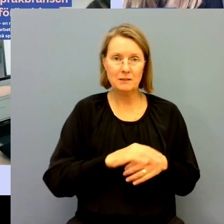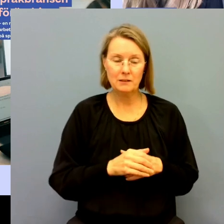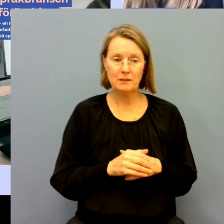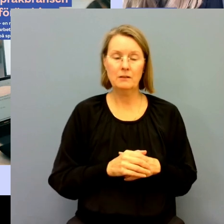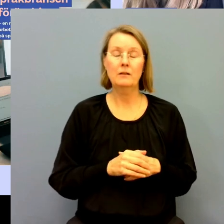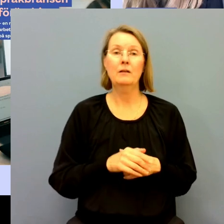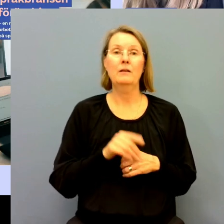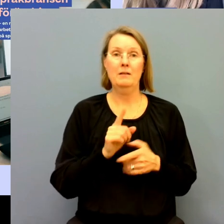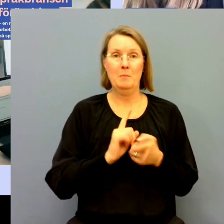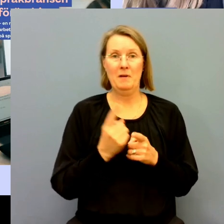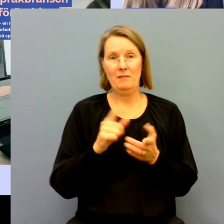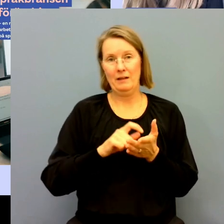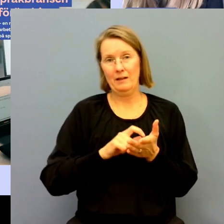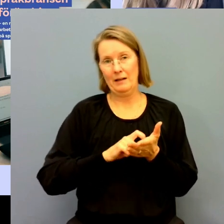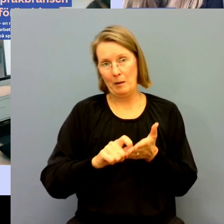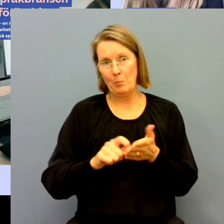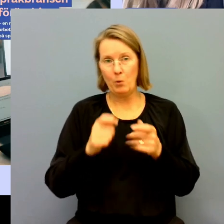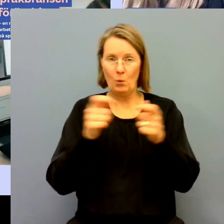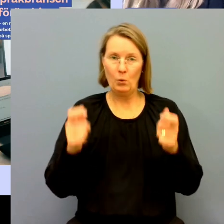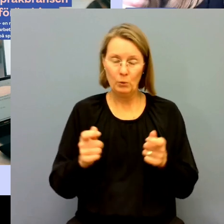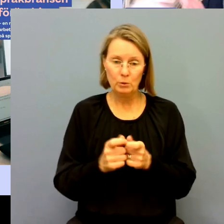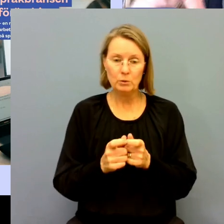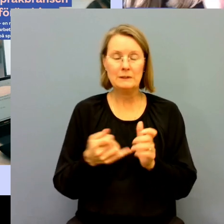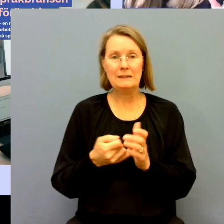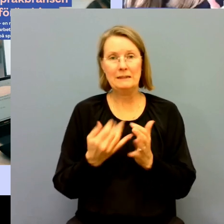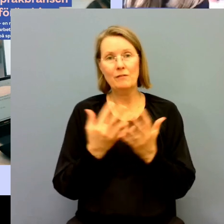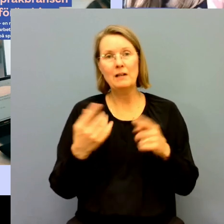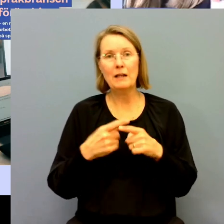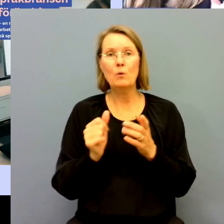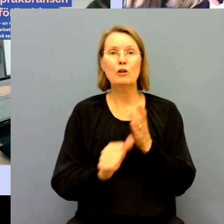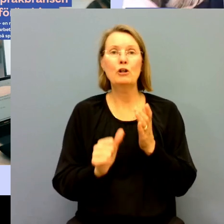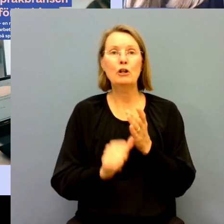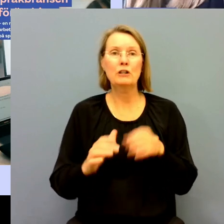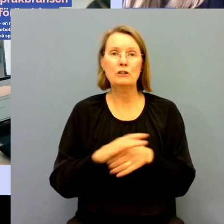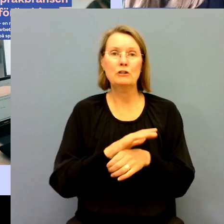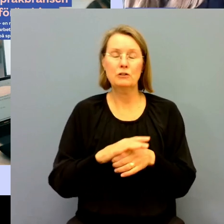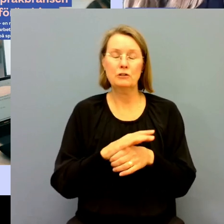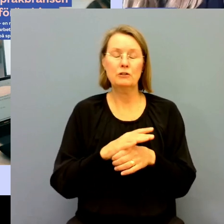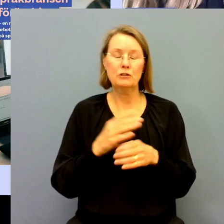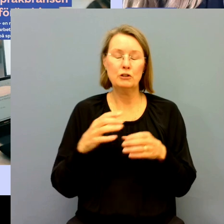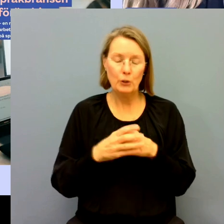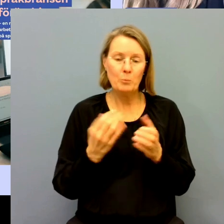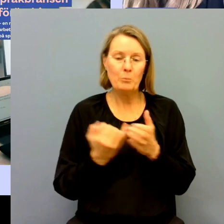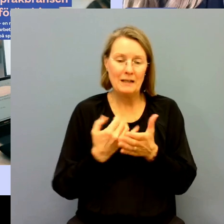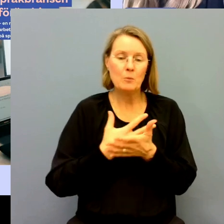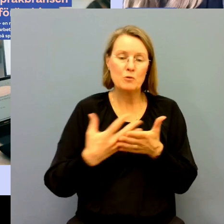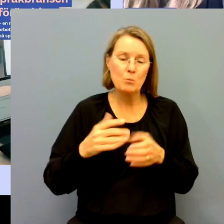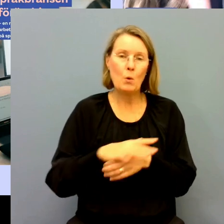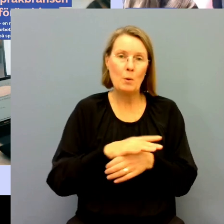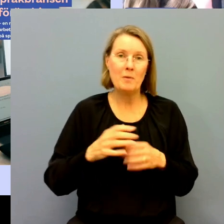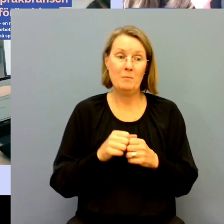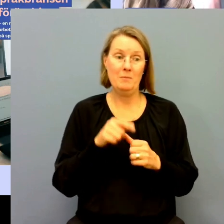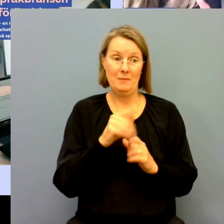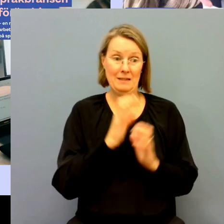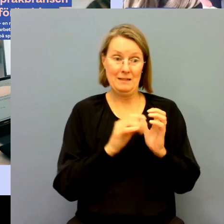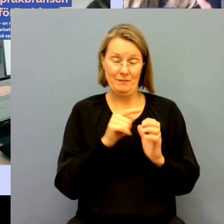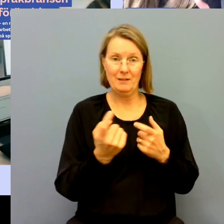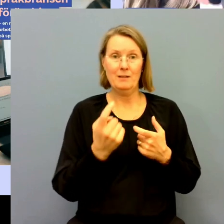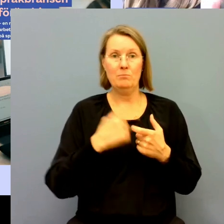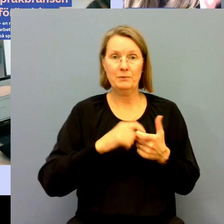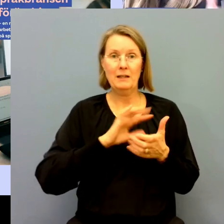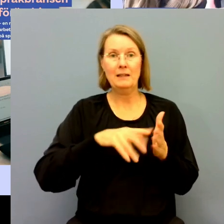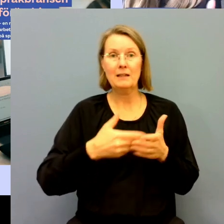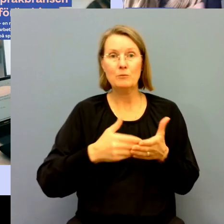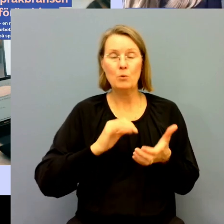Och den resulterade i en rapport som handlar om många olika yrkesgrupper inom språkområdet. Men de siffrorna som ni ser här gäller